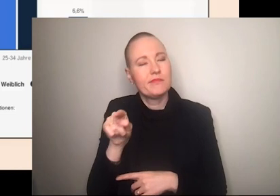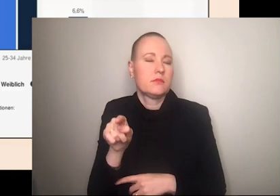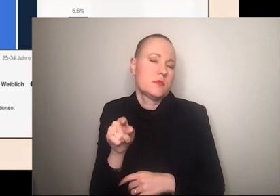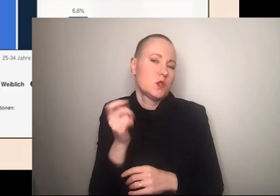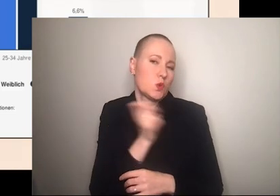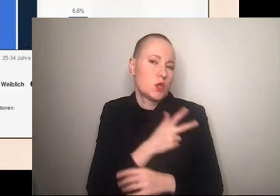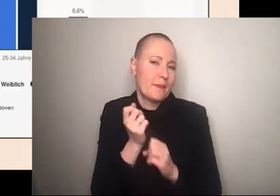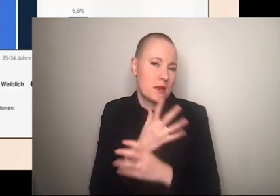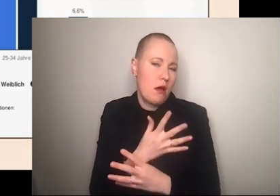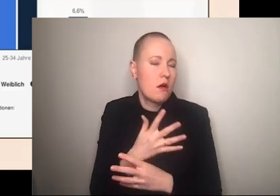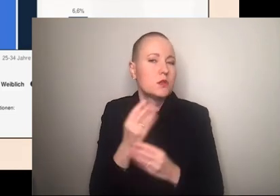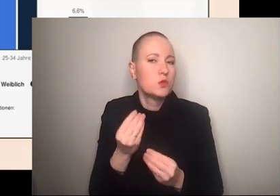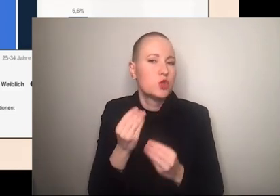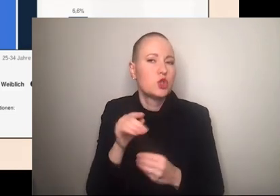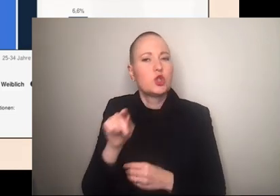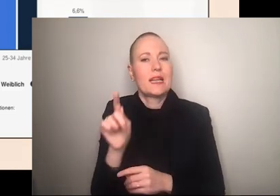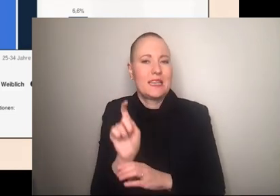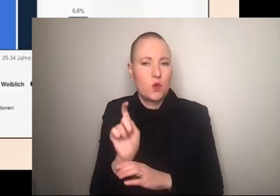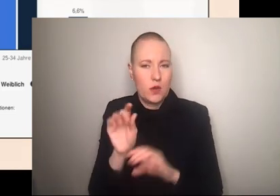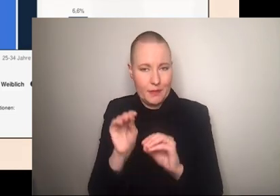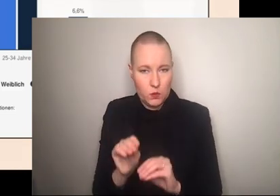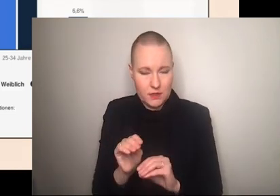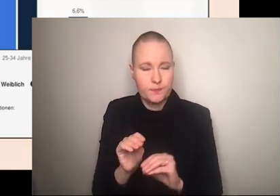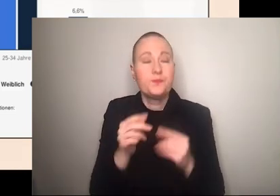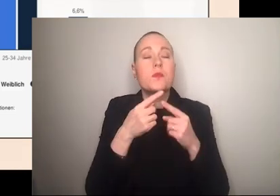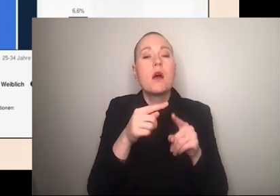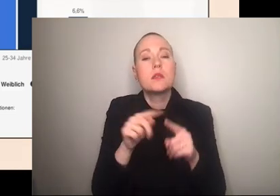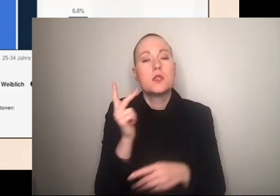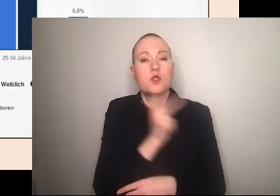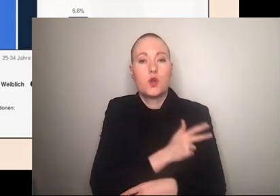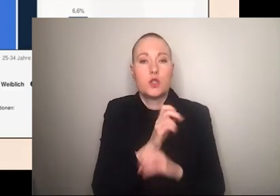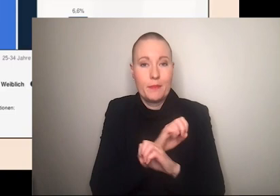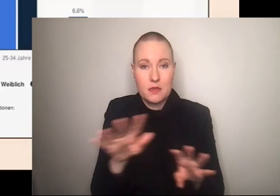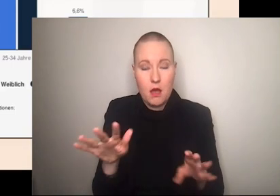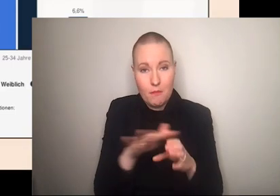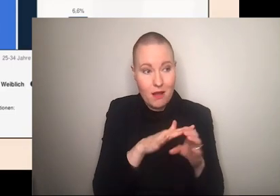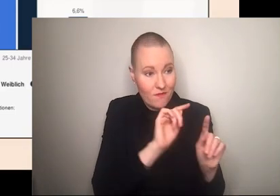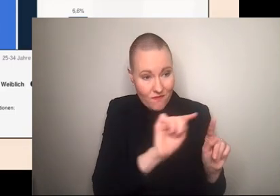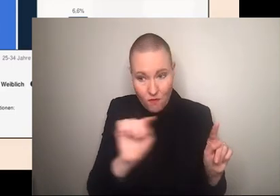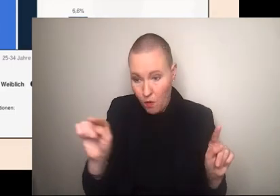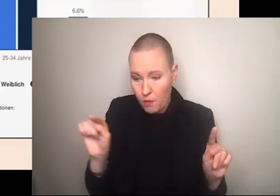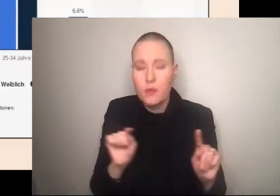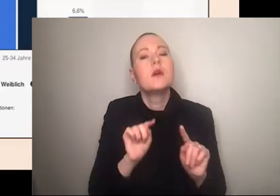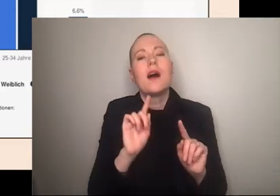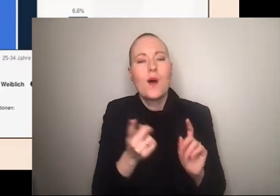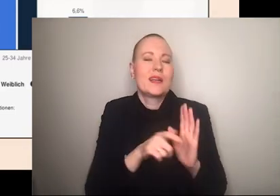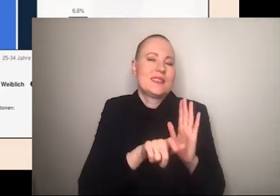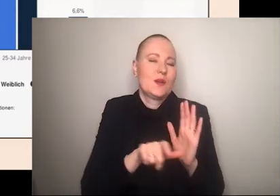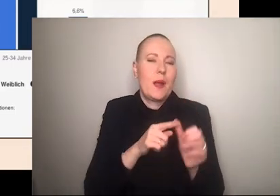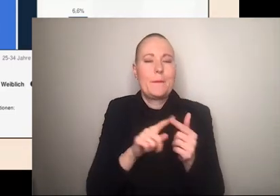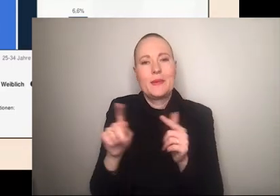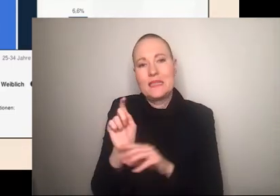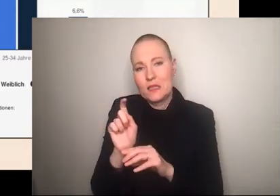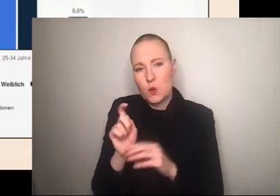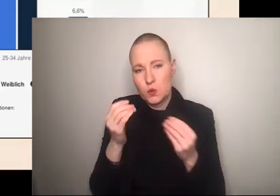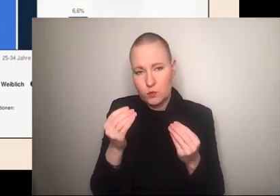besonders beliebt wie auch andere social media plattformen ist es auch bei instagram und tiktok so dass